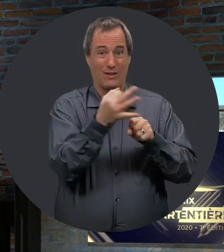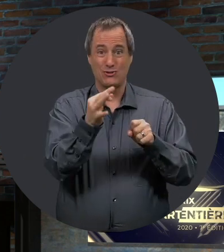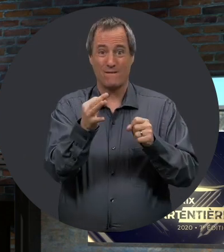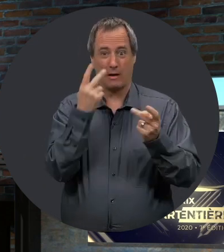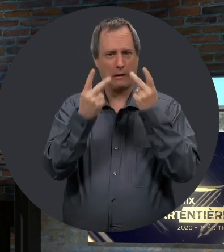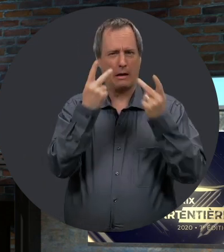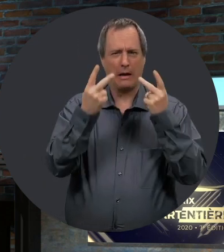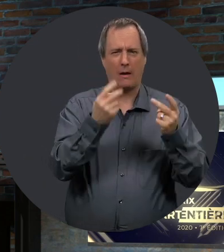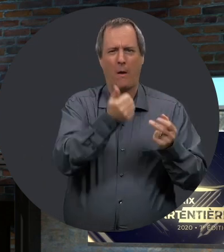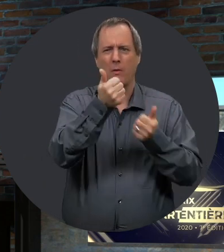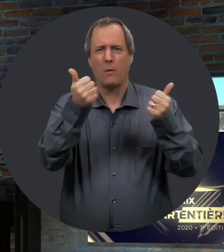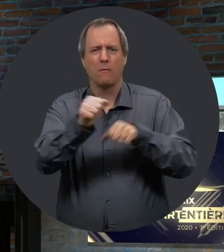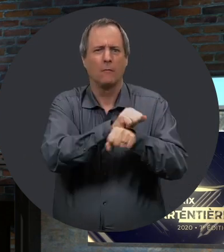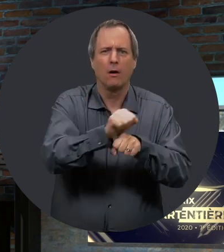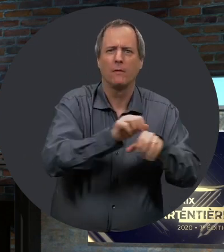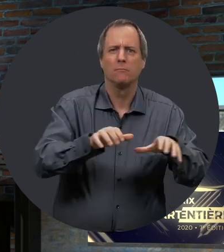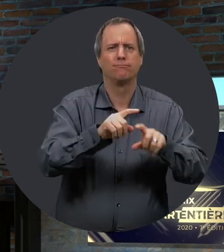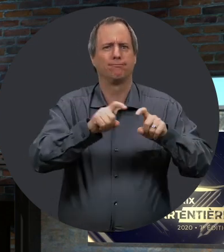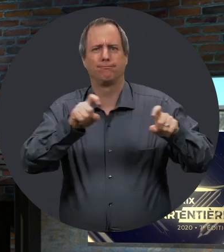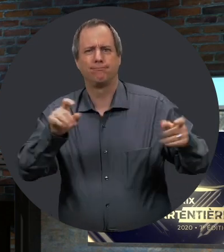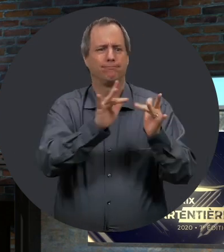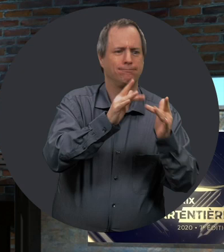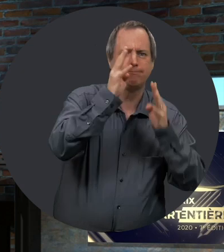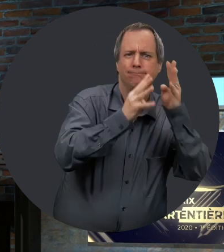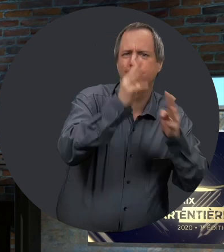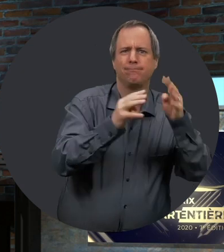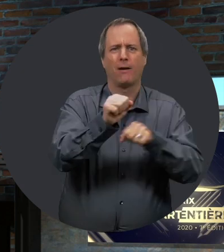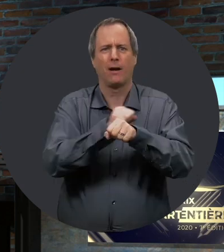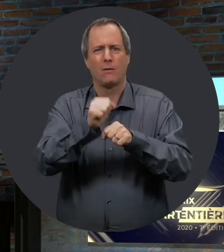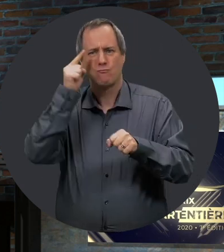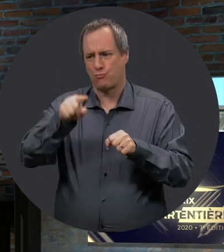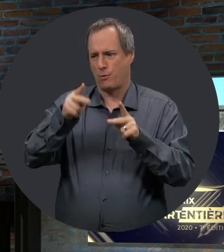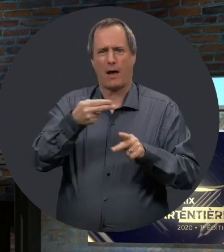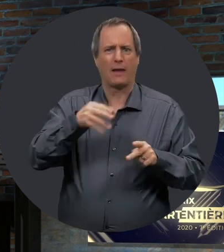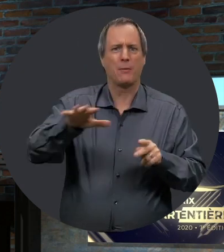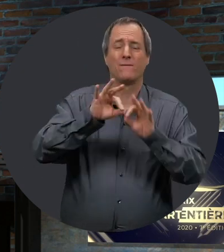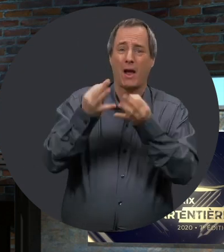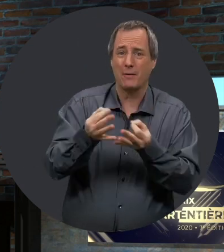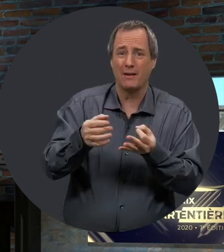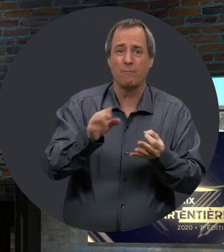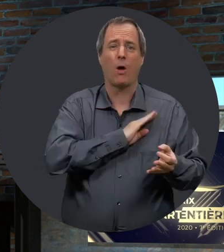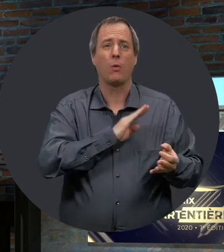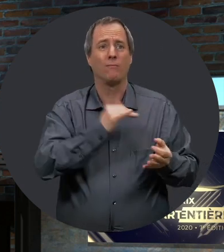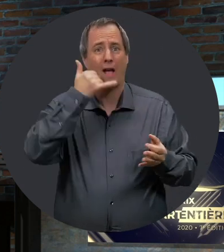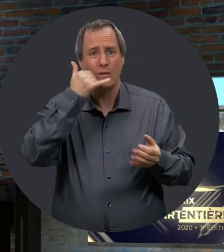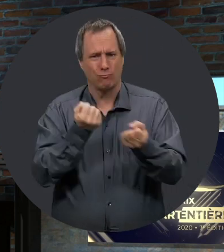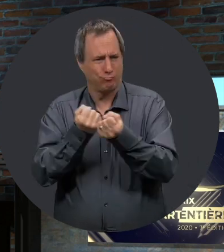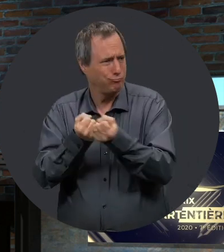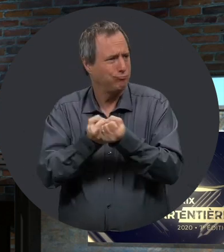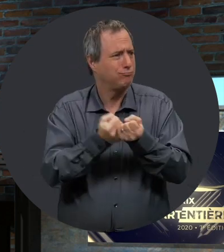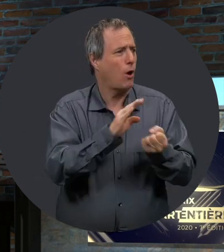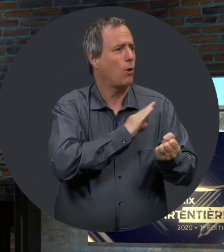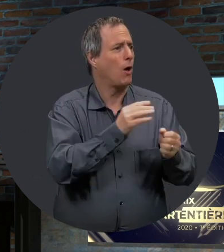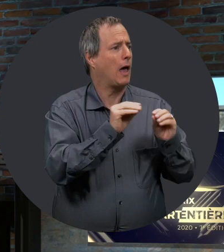a constaté, entre autres, qu'il y avait plusieurs activités virtuelles qui étaient organisées pour les personnes handicapées et leurs familles. On avait des services téléphoniques de